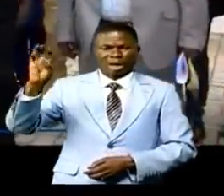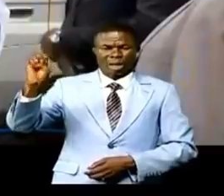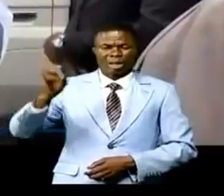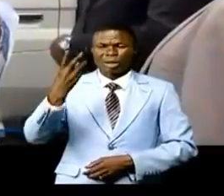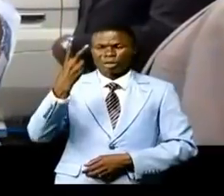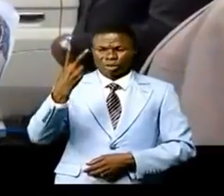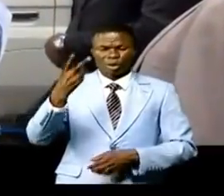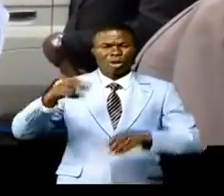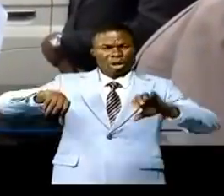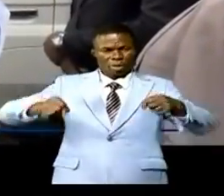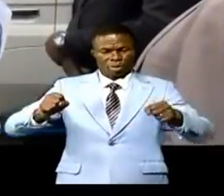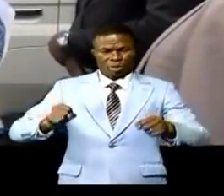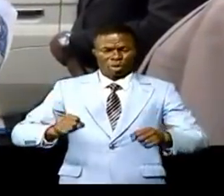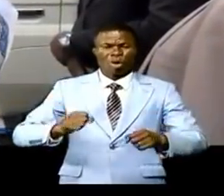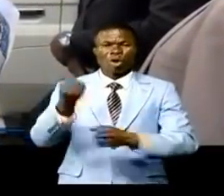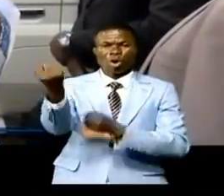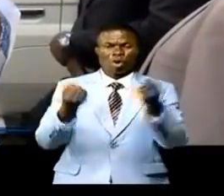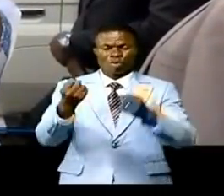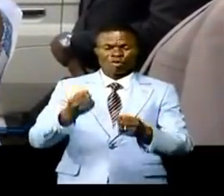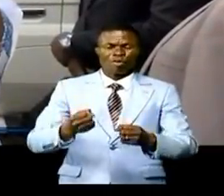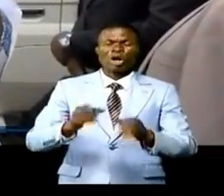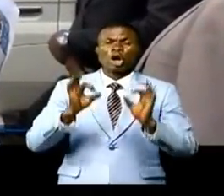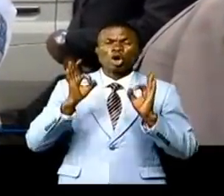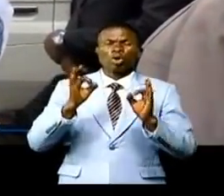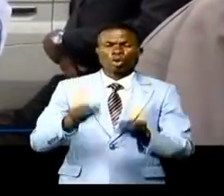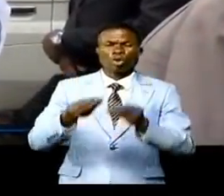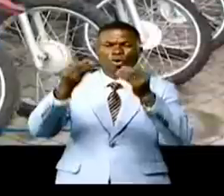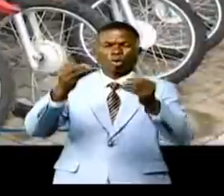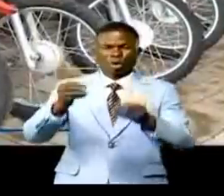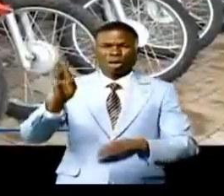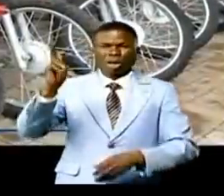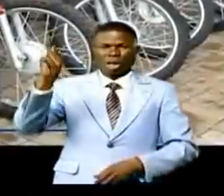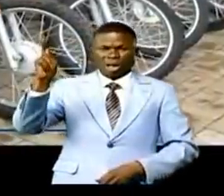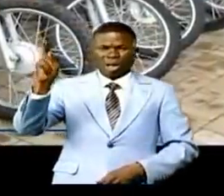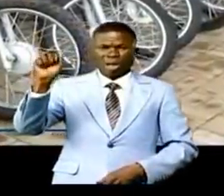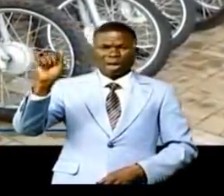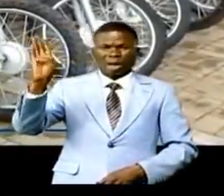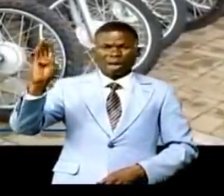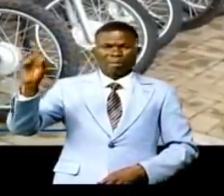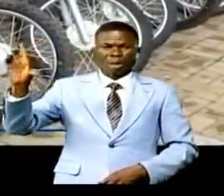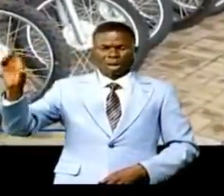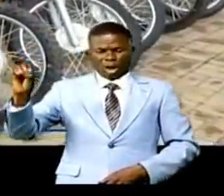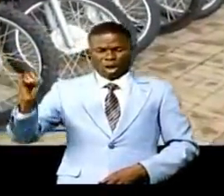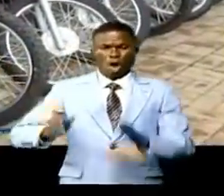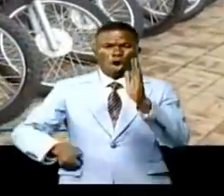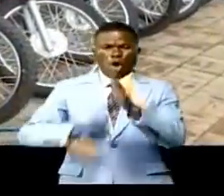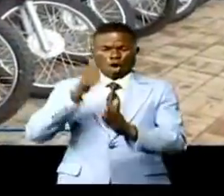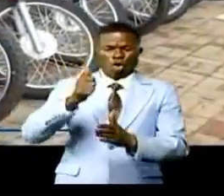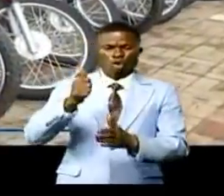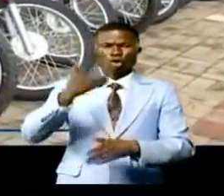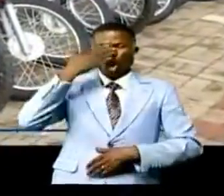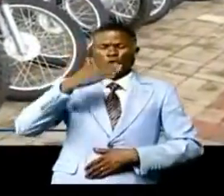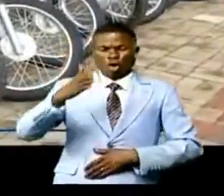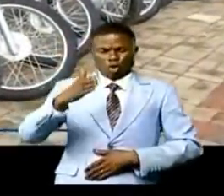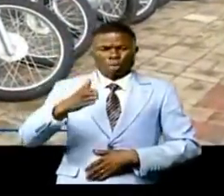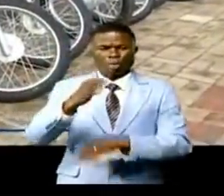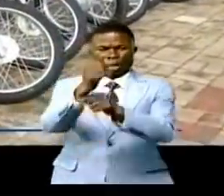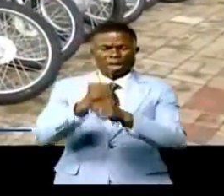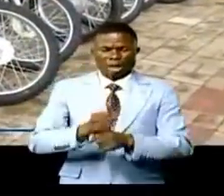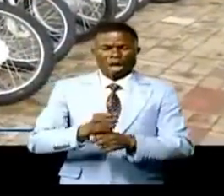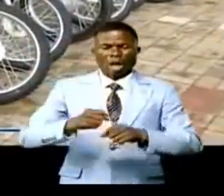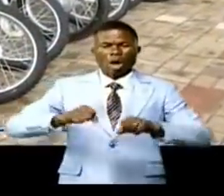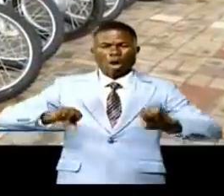antenne, la Jeep 4x4 étant réservée à l'antenne de Kabalo et chacune de ces 11 zones de santé de la province aura cette moto pour la